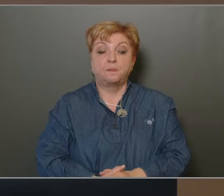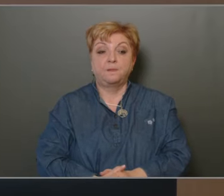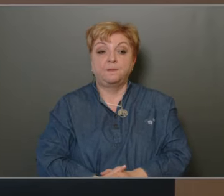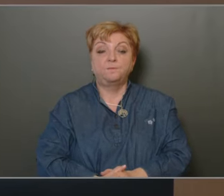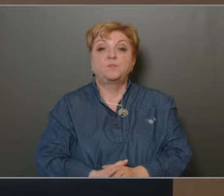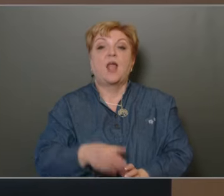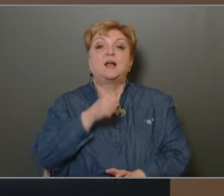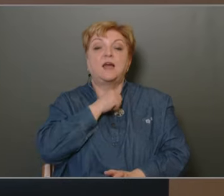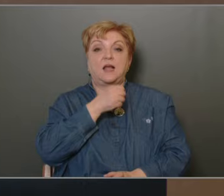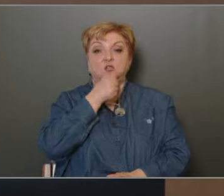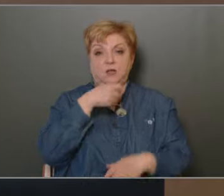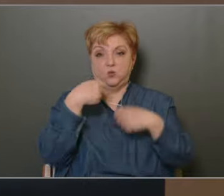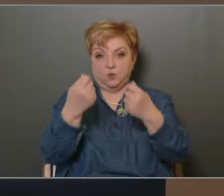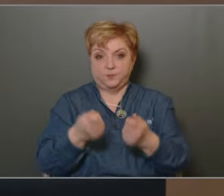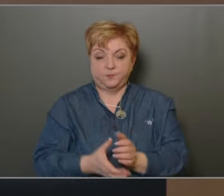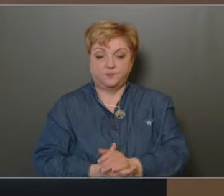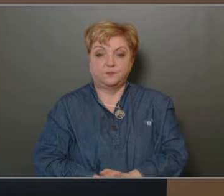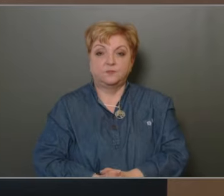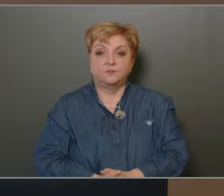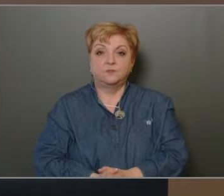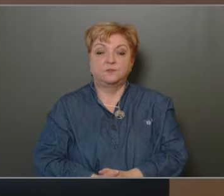Igen, Gergely Sándornak adom meg a szó.